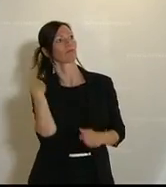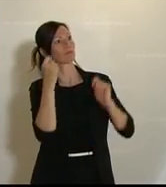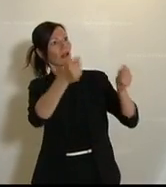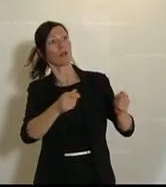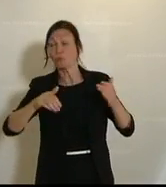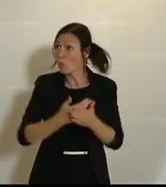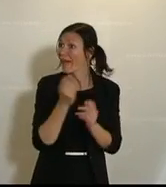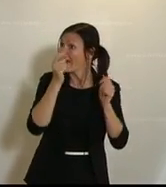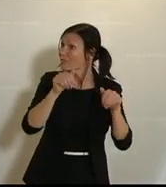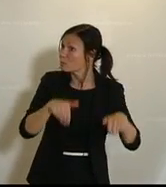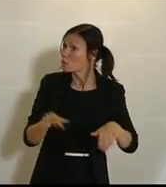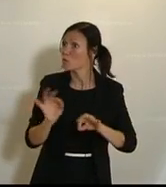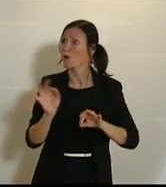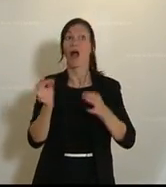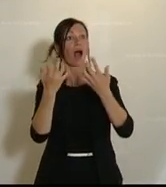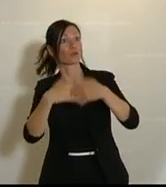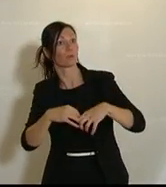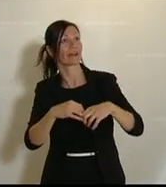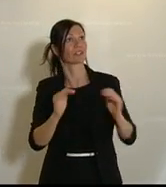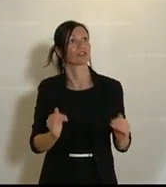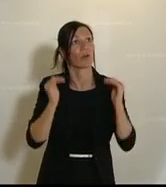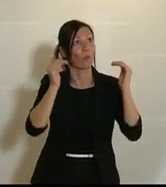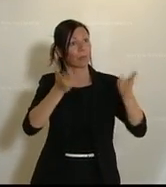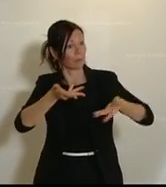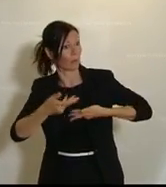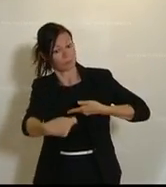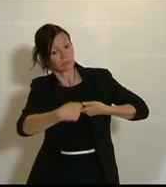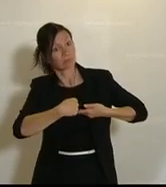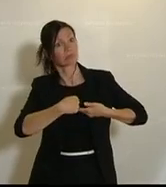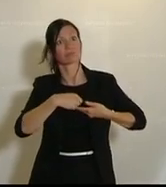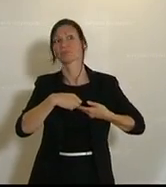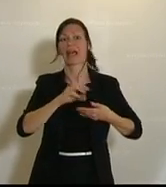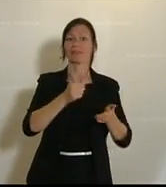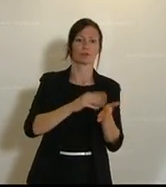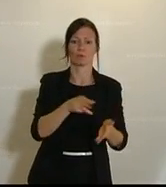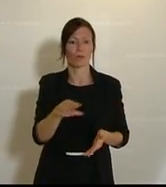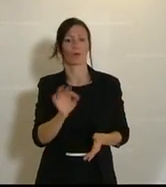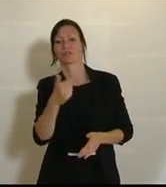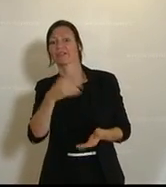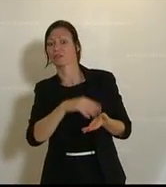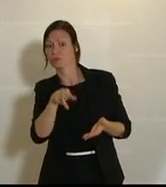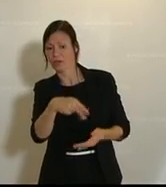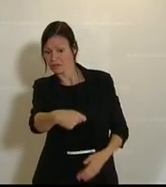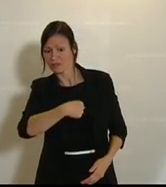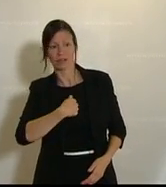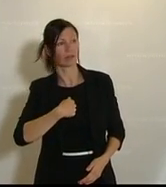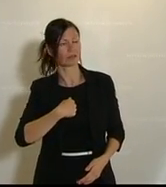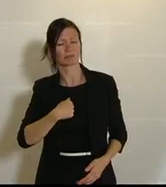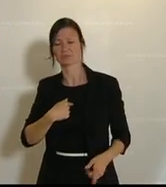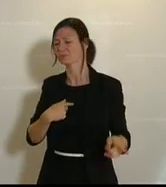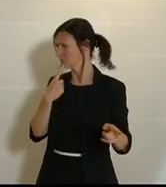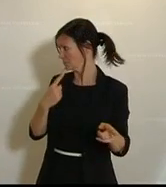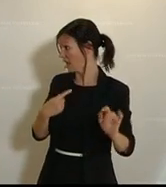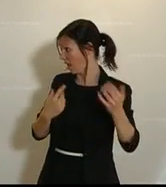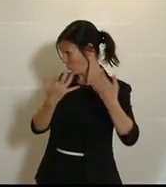kriegt automatisch jetzt die Erhöhung bezahlt auf 2.500 Euro oder auf 1.000 Euro. Automatisch. All das sind Dinge,